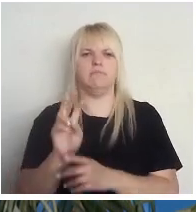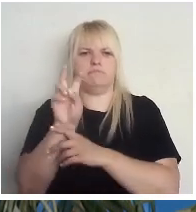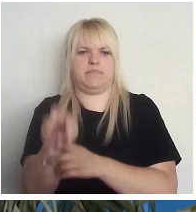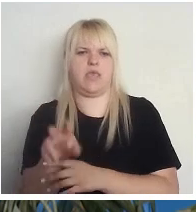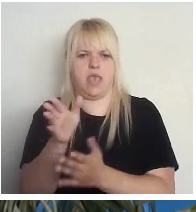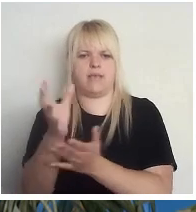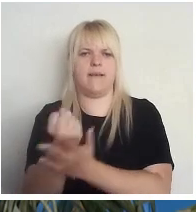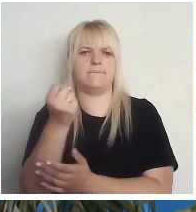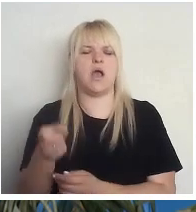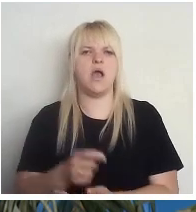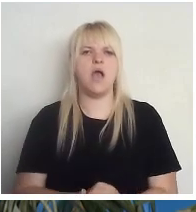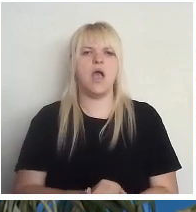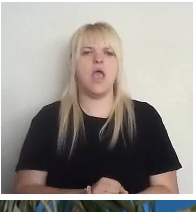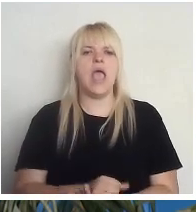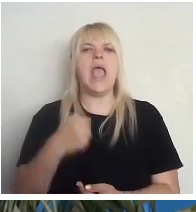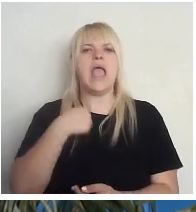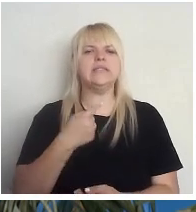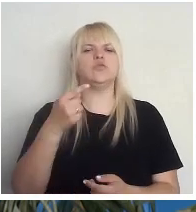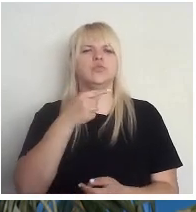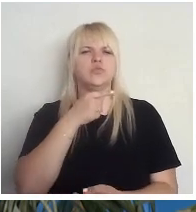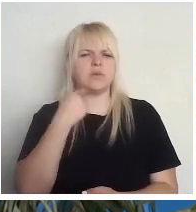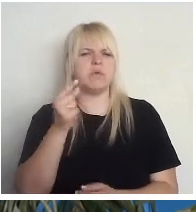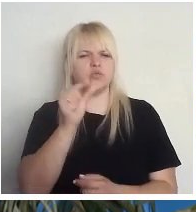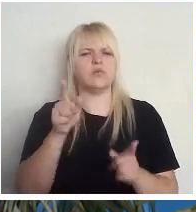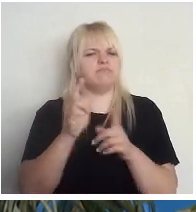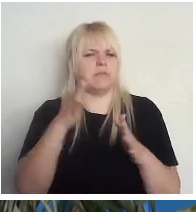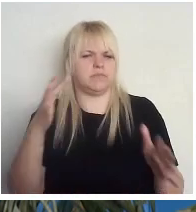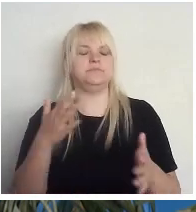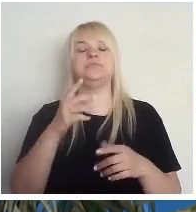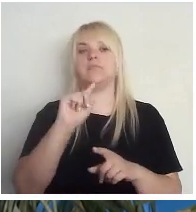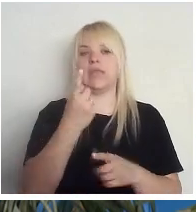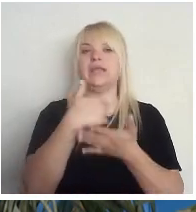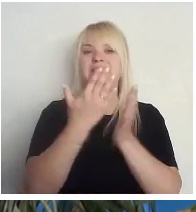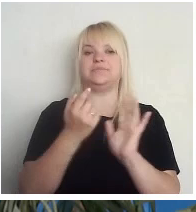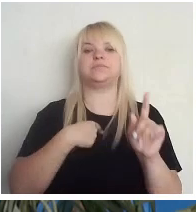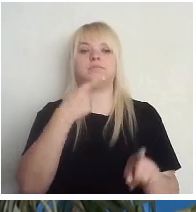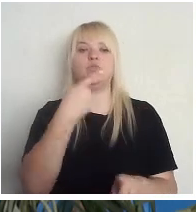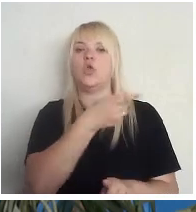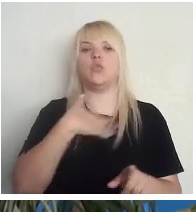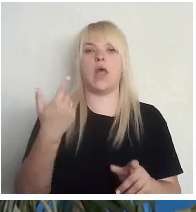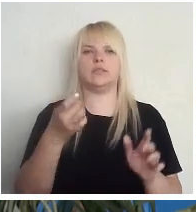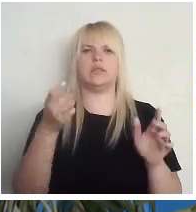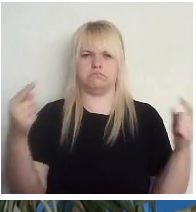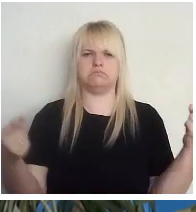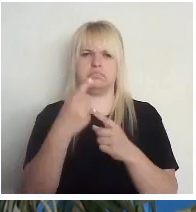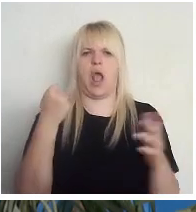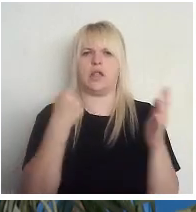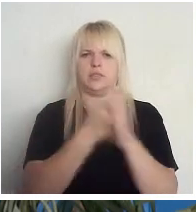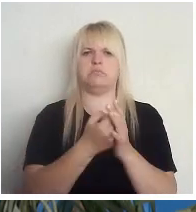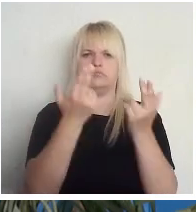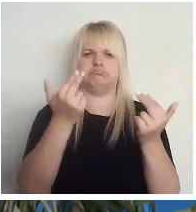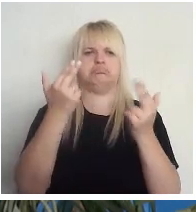Es varbūt drusciņi paplašinātu to, jo es pirmajā daļā dzirdēju tādu ļoti lielu atbalstu šīm elektroniskajām vēlēšanām.